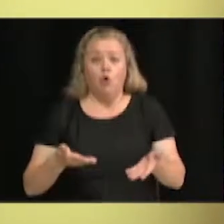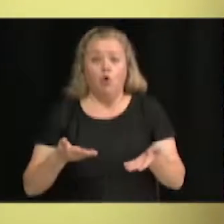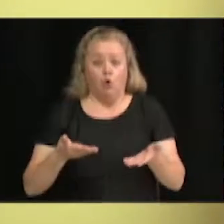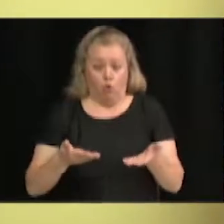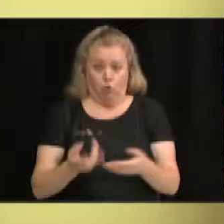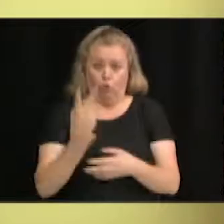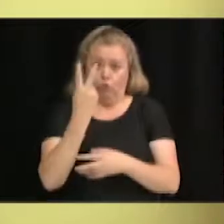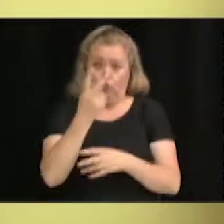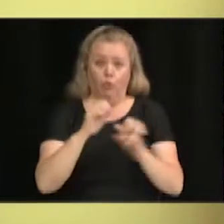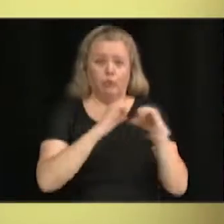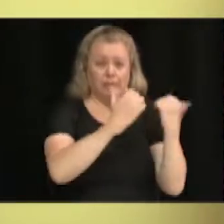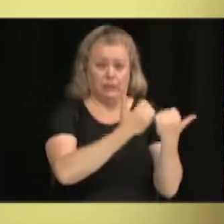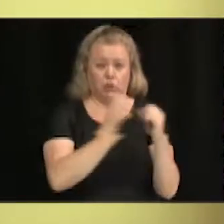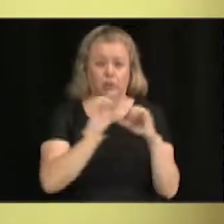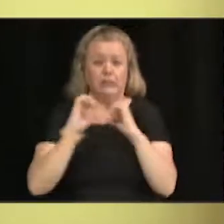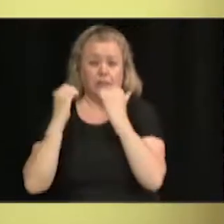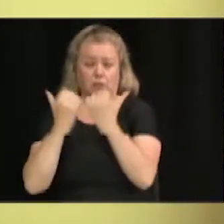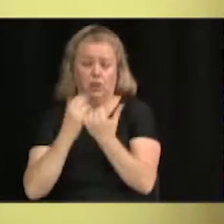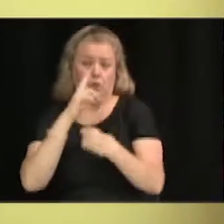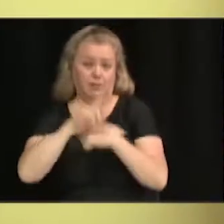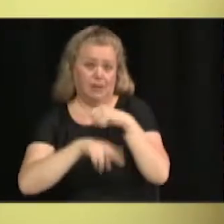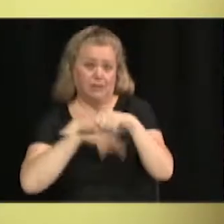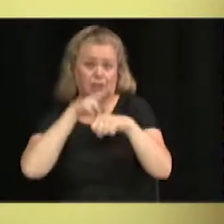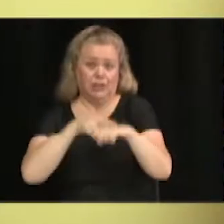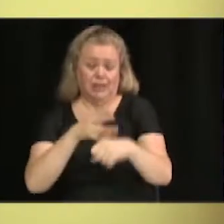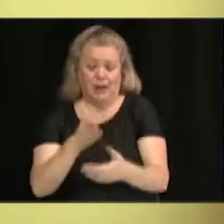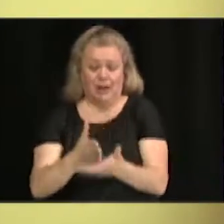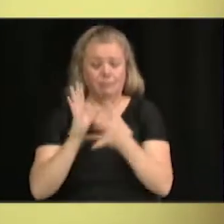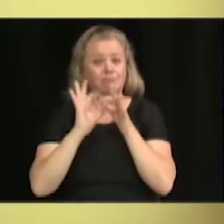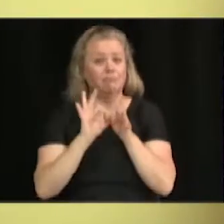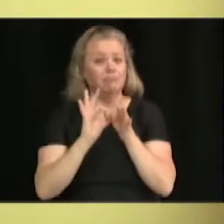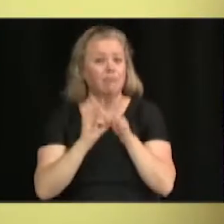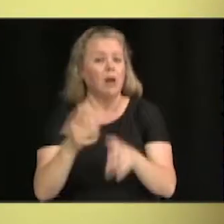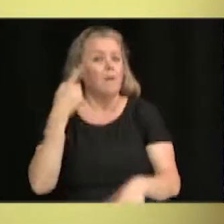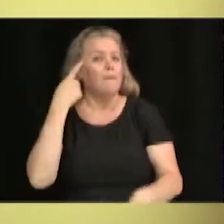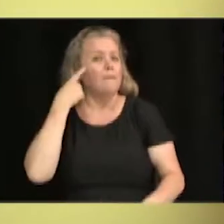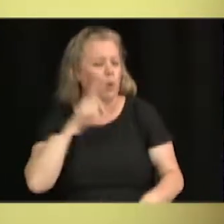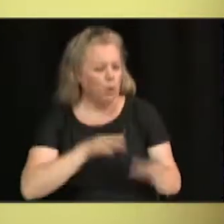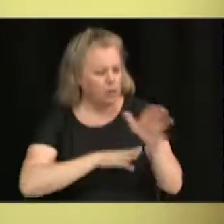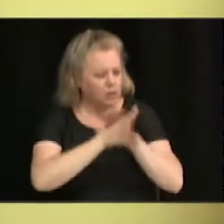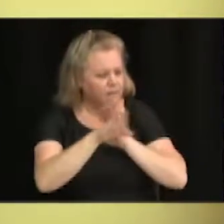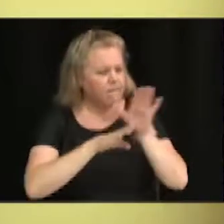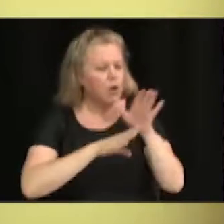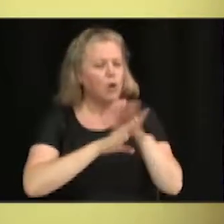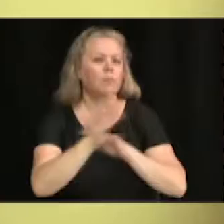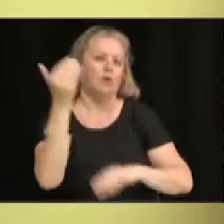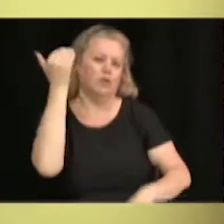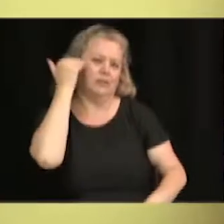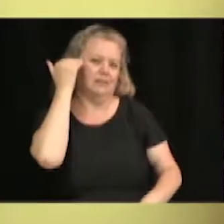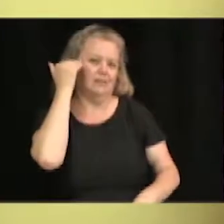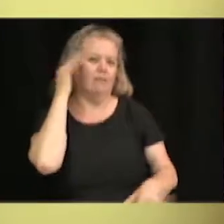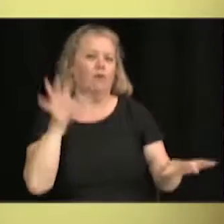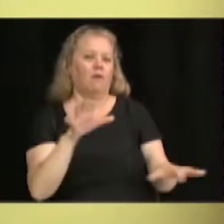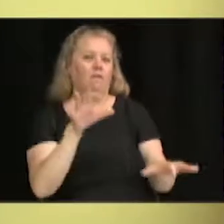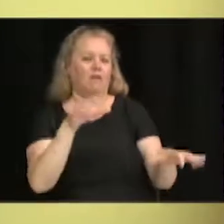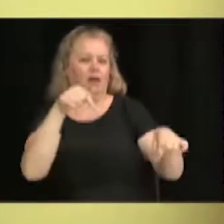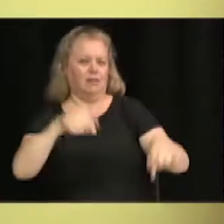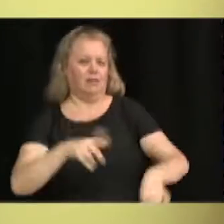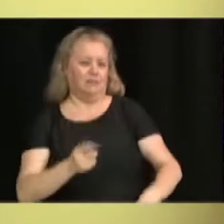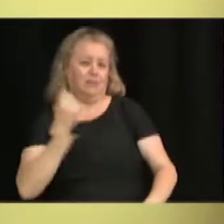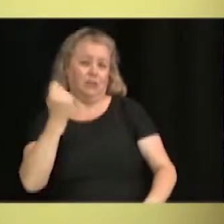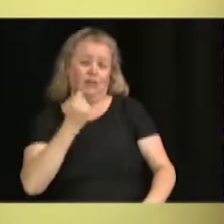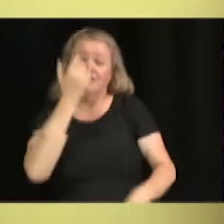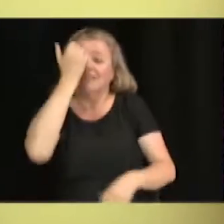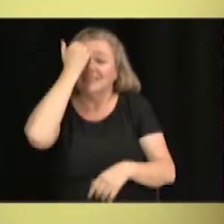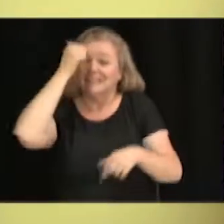deux associations nationales pour pouvoir développer, au bénéfice des autres villes également, tout le savoir-faire de Victoriaville. Donc, Victoriaville, ville inclusive, c